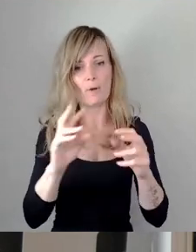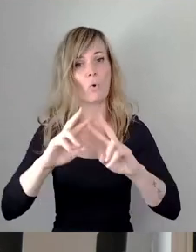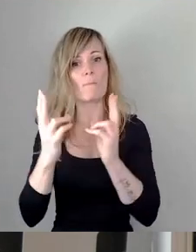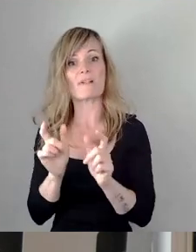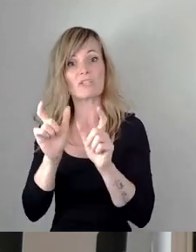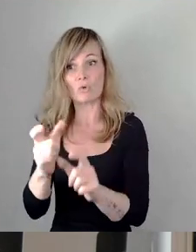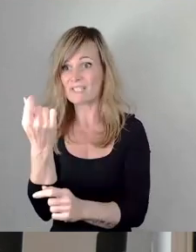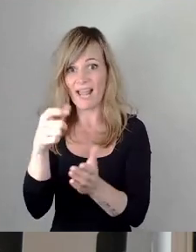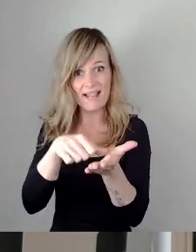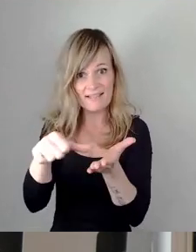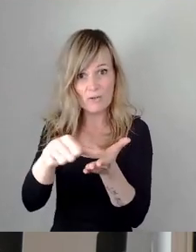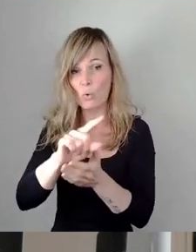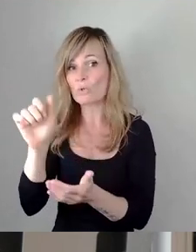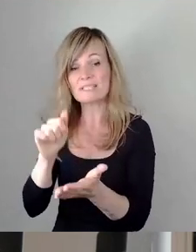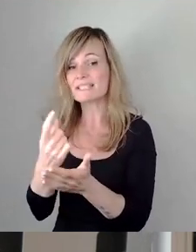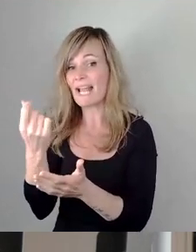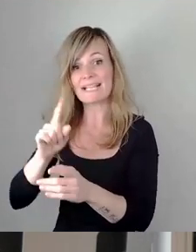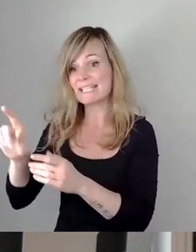und Geld wird nicht gedruckt. Vielen Dank.